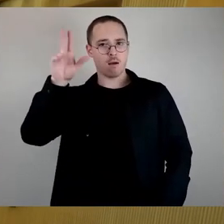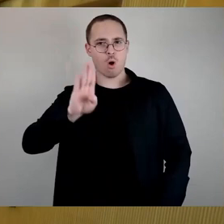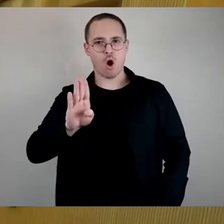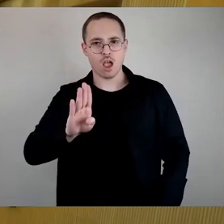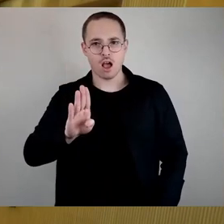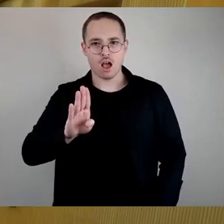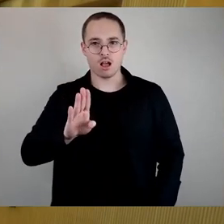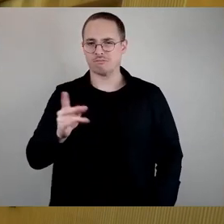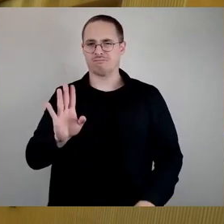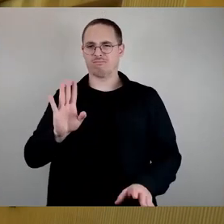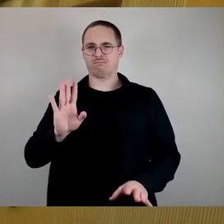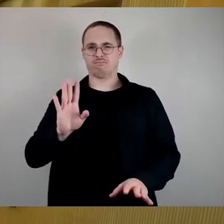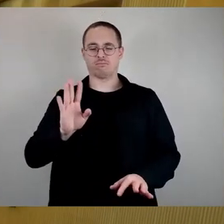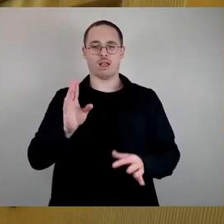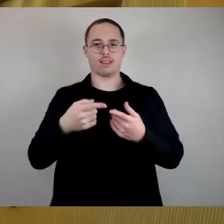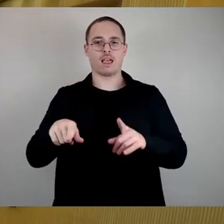Dann Herr Pinkert, bitte.